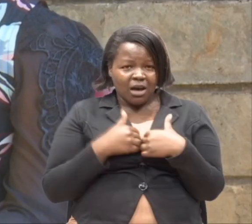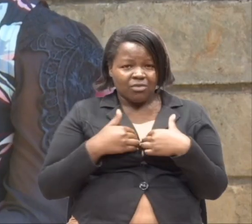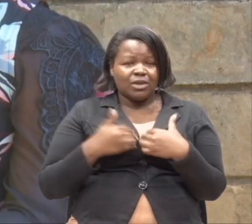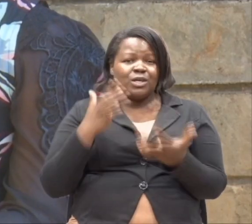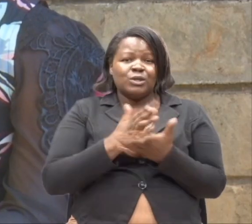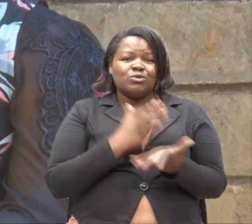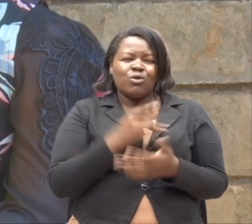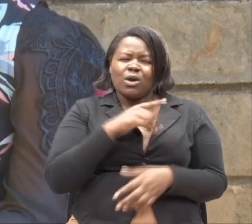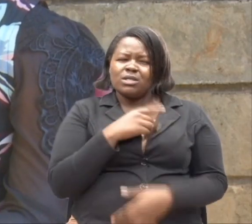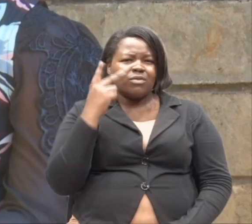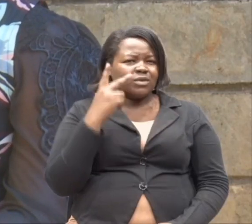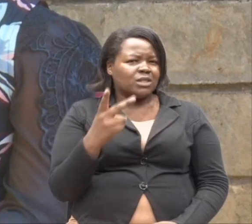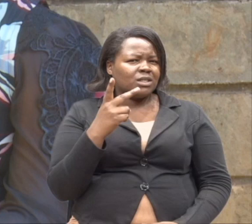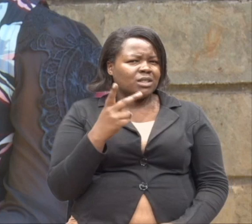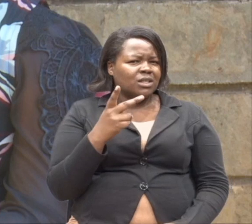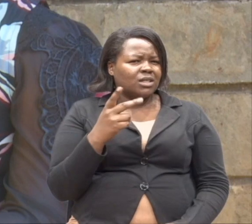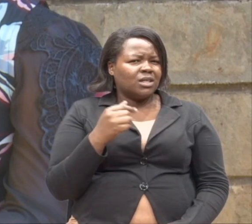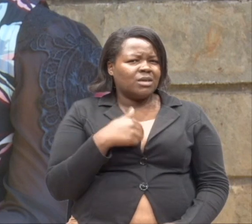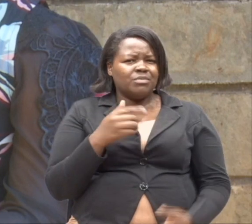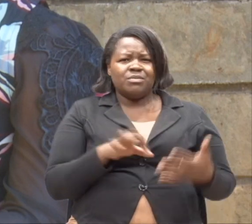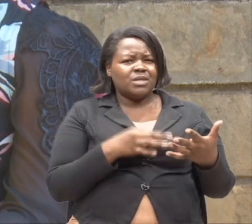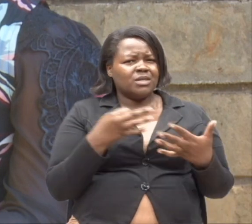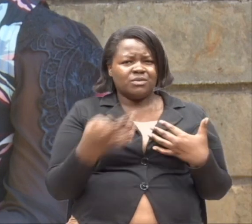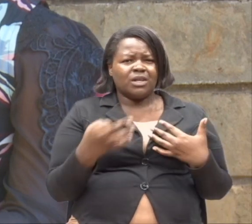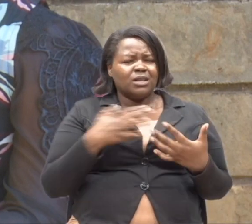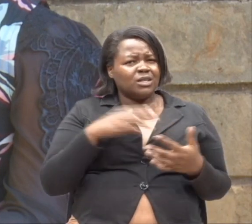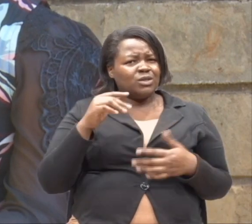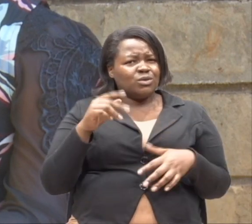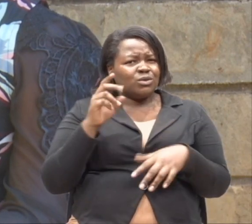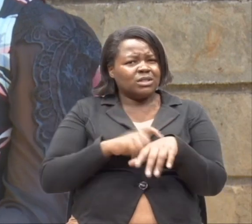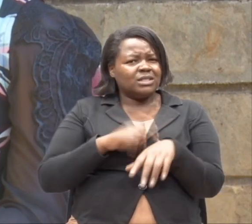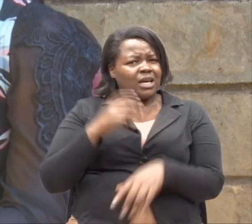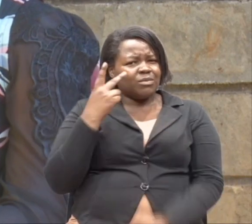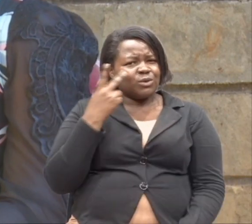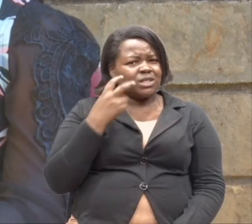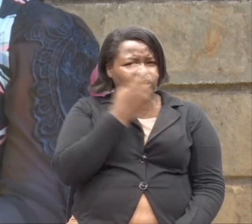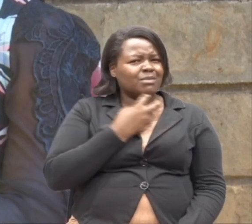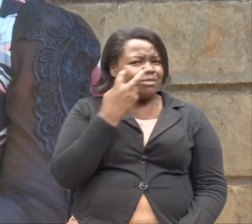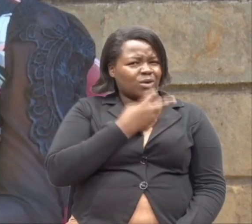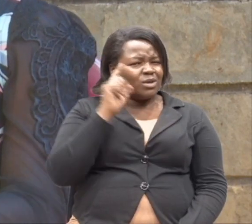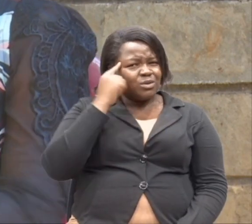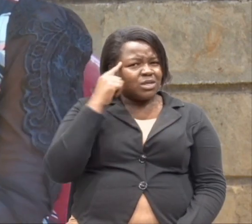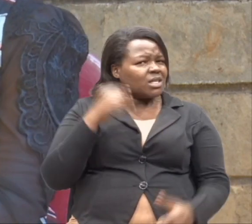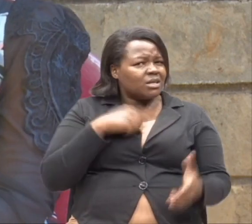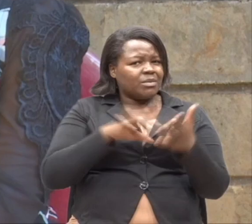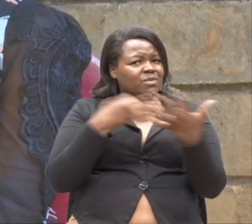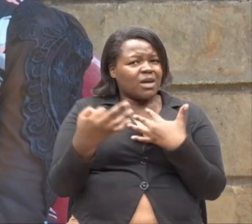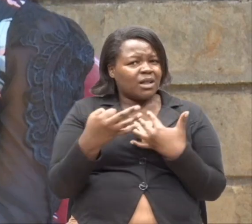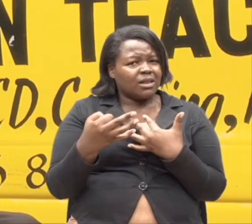Wewe unaona kweli nikama nilianguka. Huwa mudomo na usikiza. Nilimuomba mungu na nikajitia bidi.